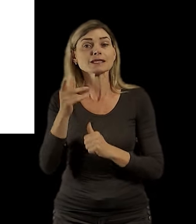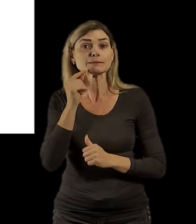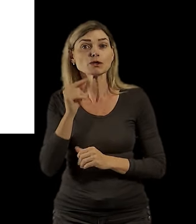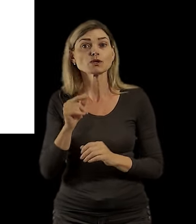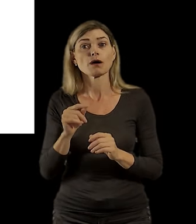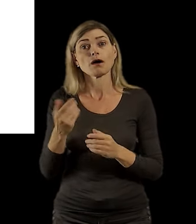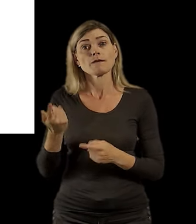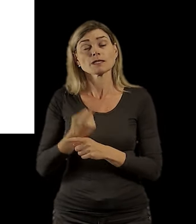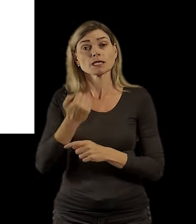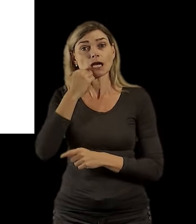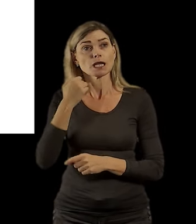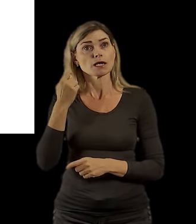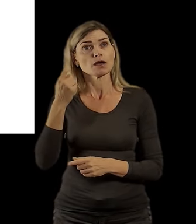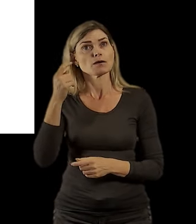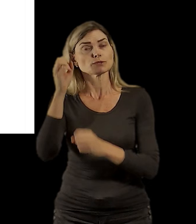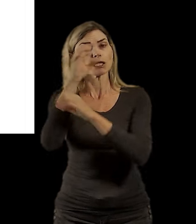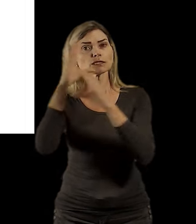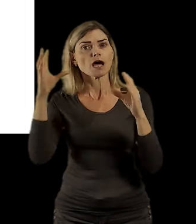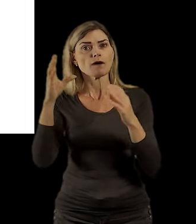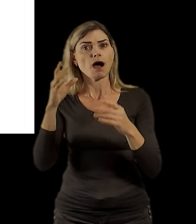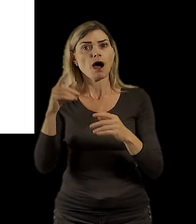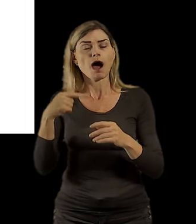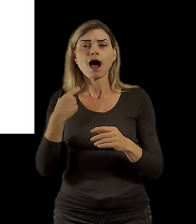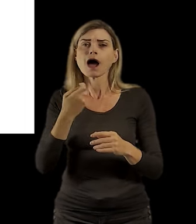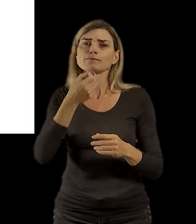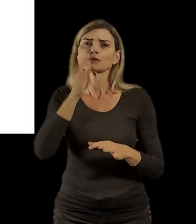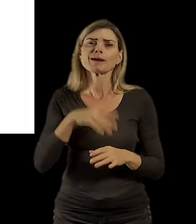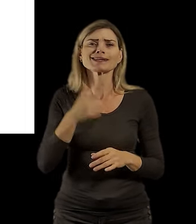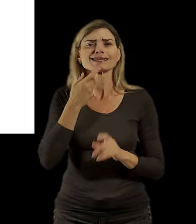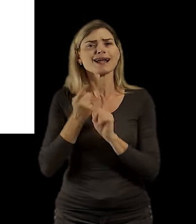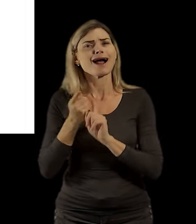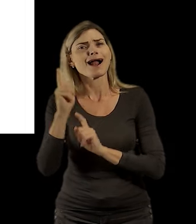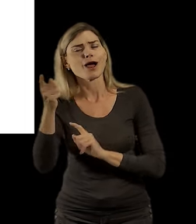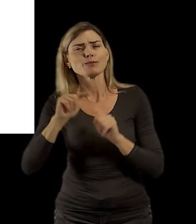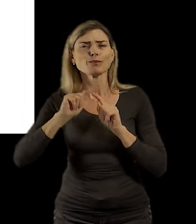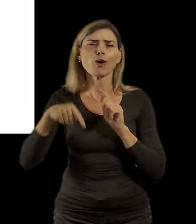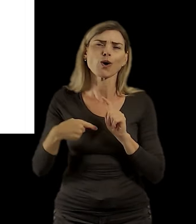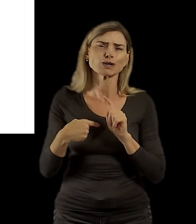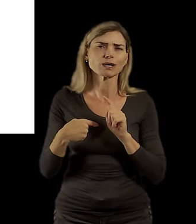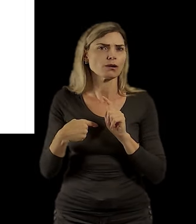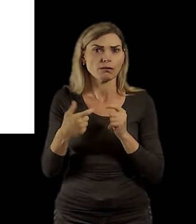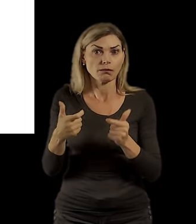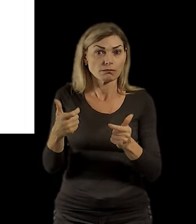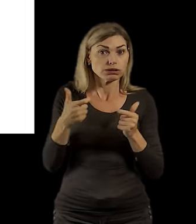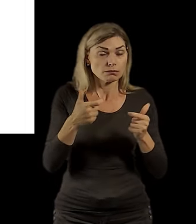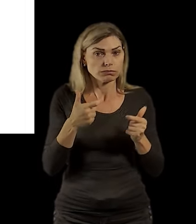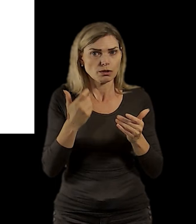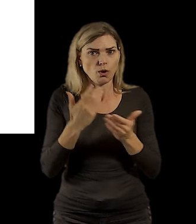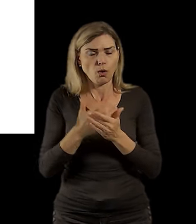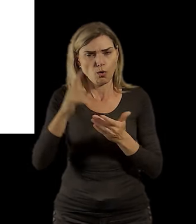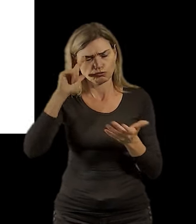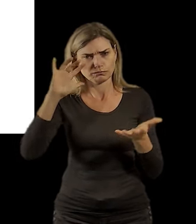nedovedou představit, když si lidi pohybujou pouze pěšky, tak tam je to 15 minut jízdy autem, což asi mělo souvislost se vznikem